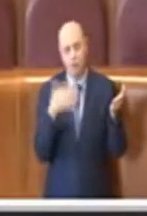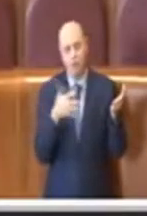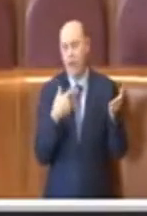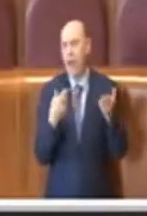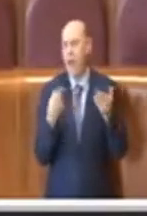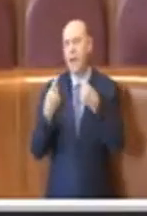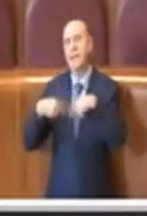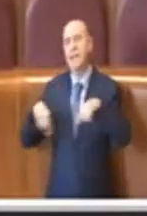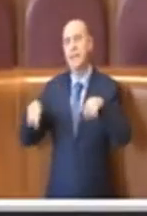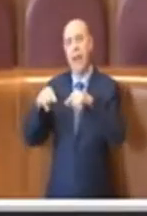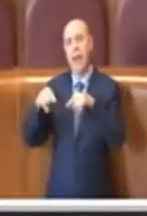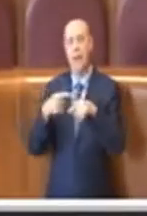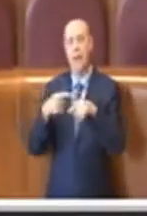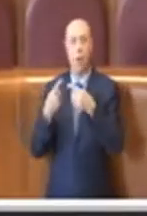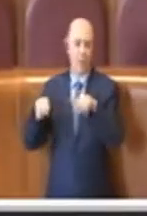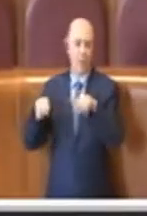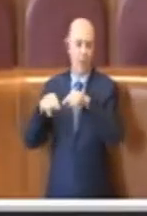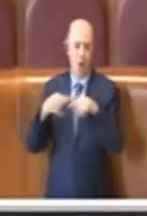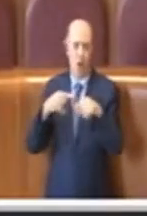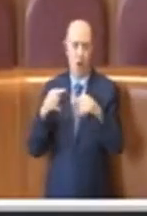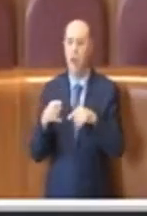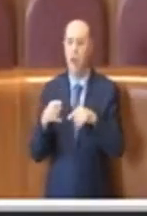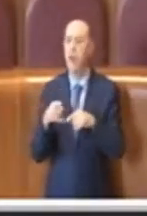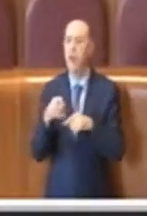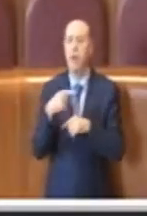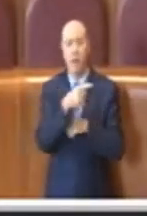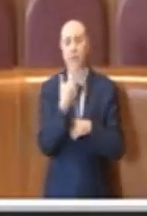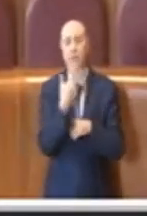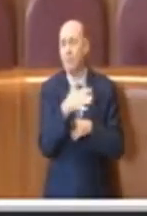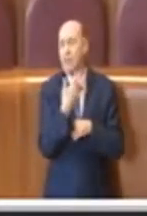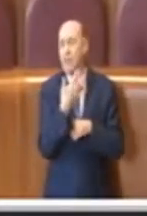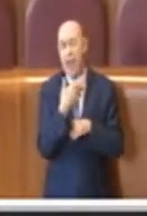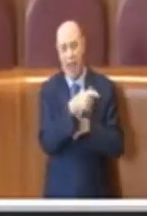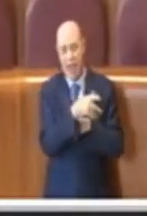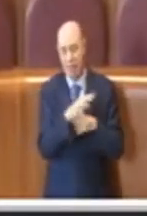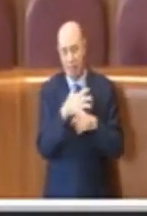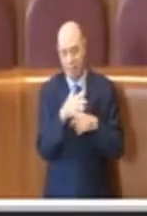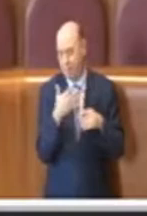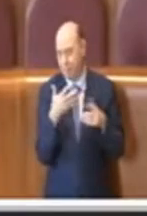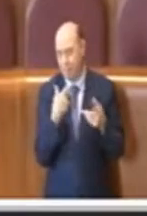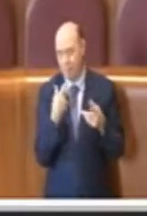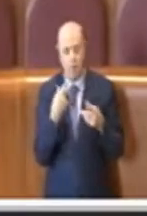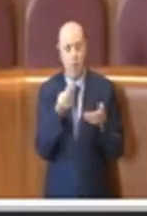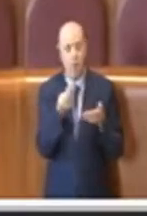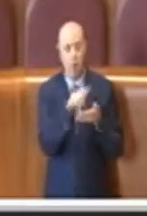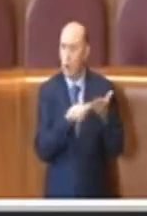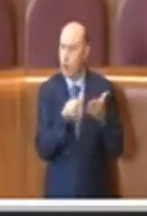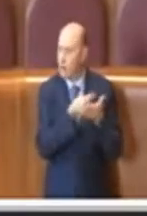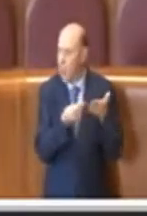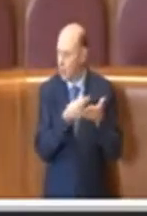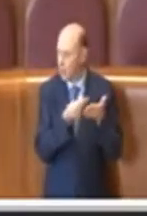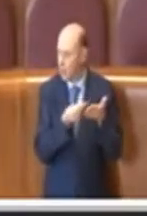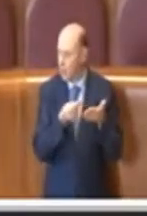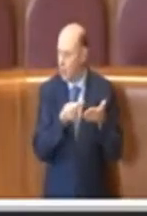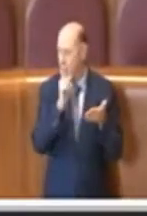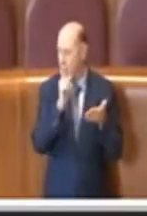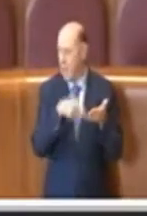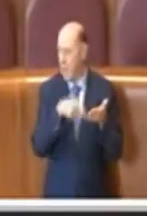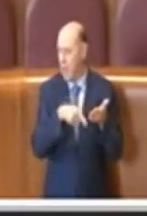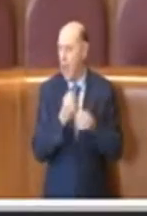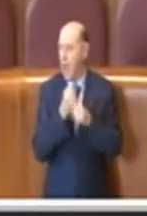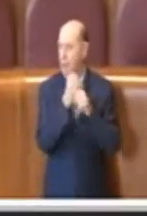sede di commissione, si trova ormai nella fase di verifica del progetto esecutivo dell'appalto